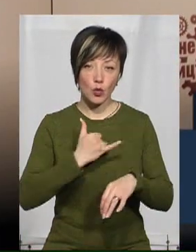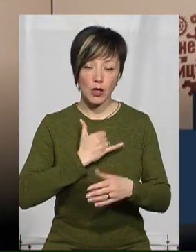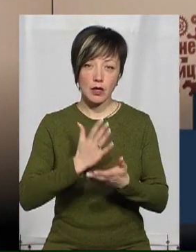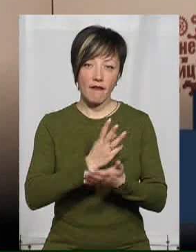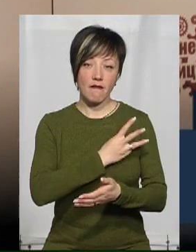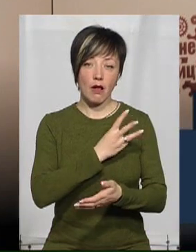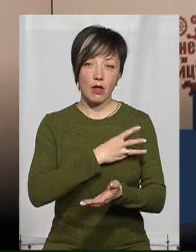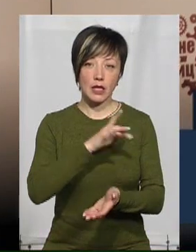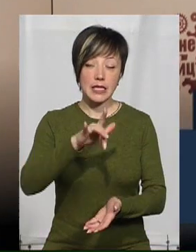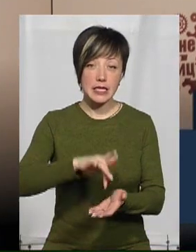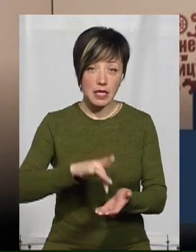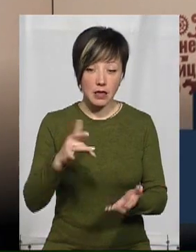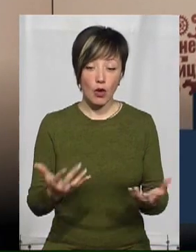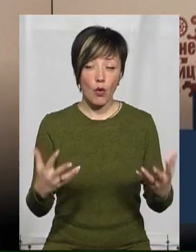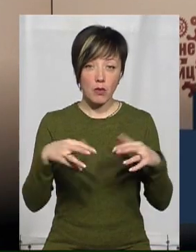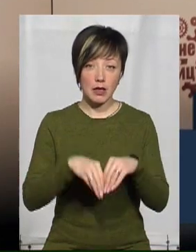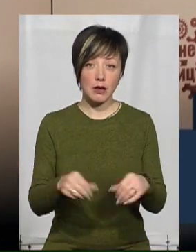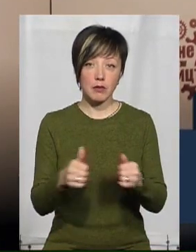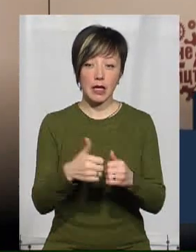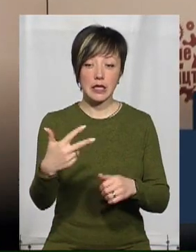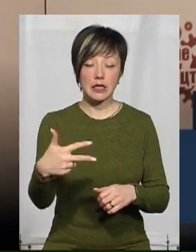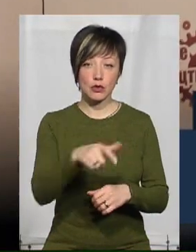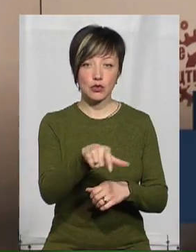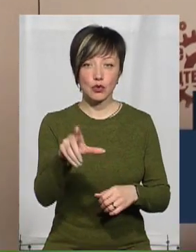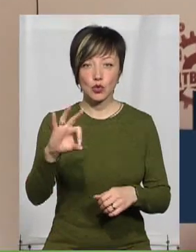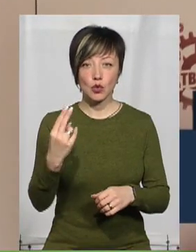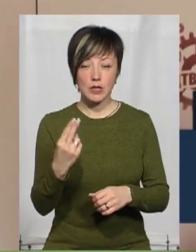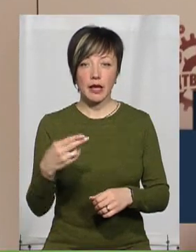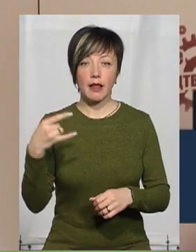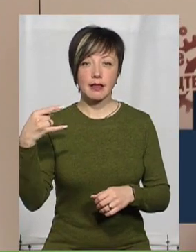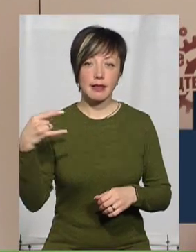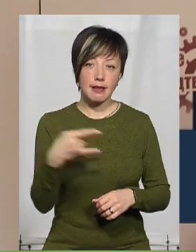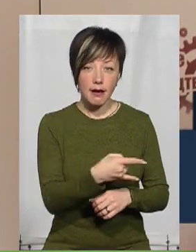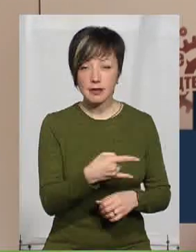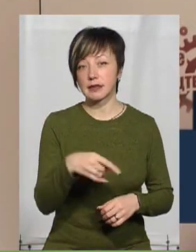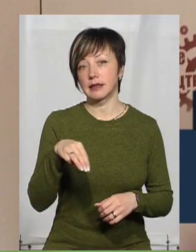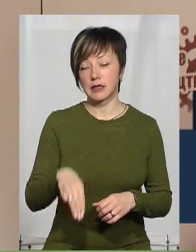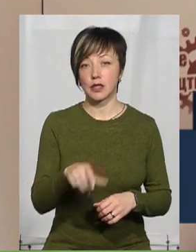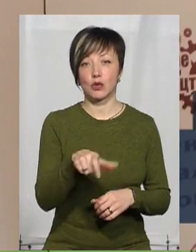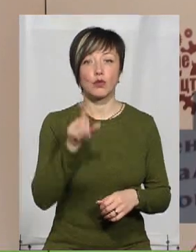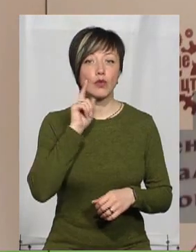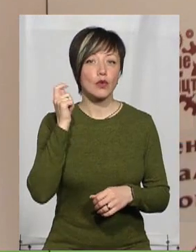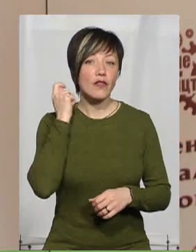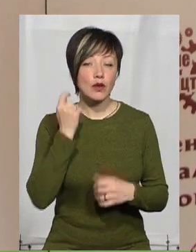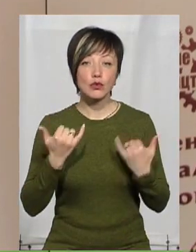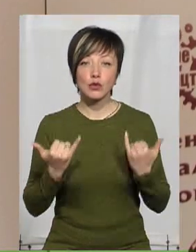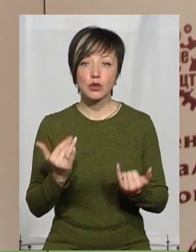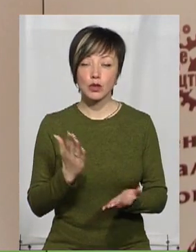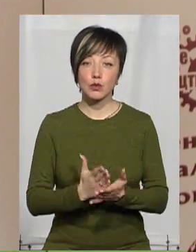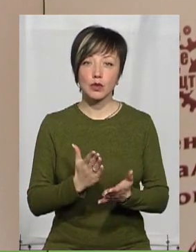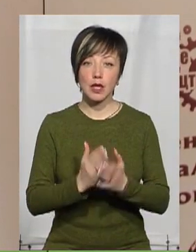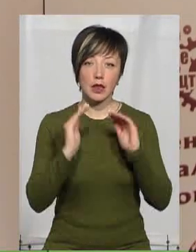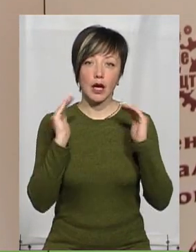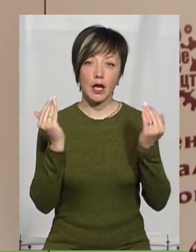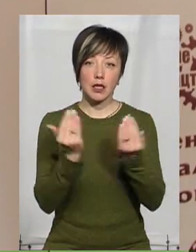центр, який сьогодні об'єднав біля 30 чоловік. Це є соціальне такси, люди молодого віку, які сьогодні знаходяться на